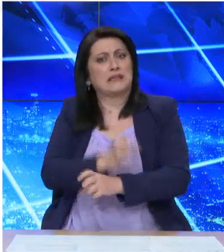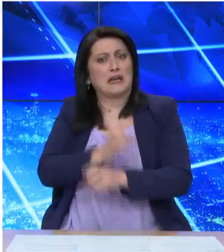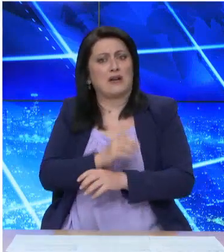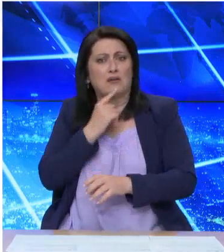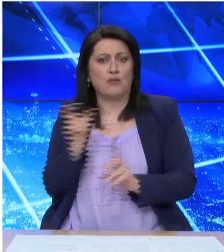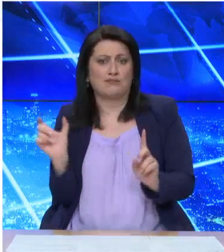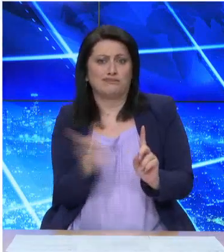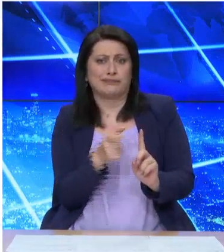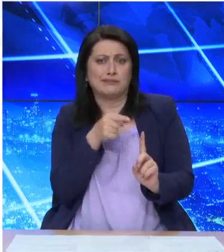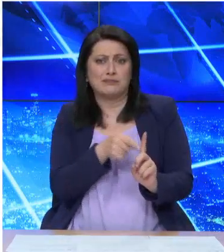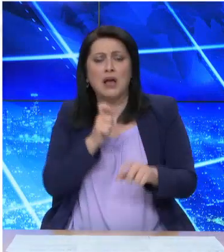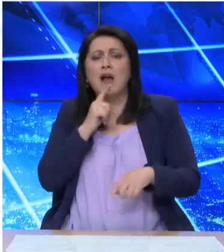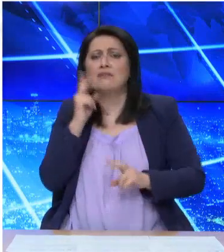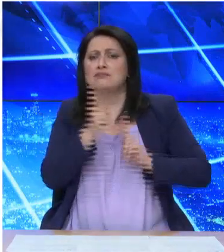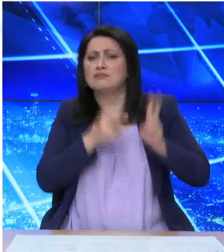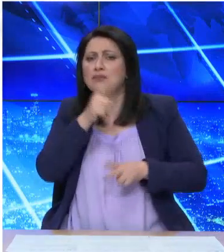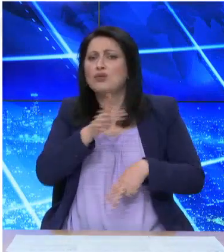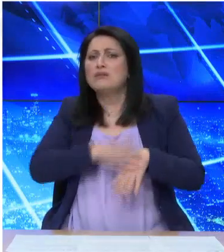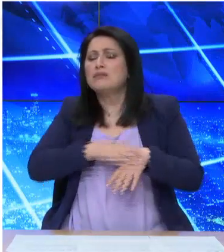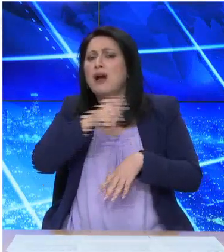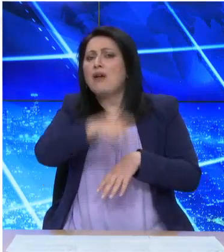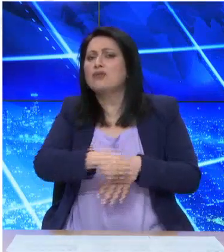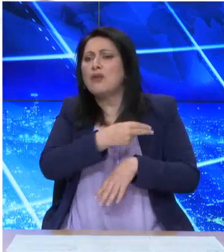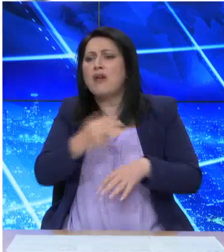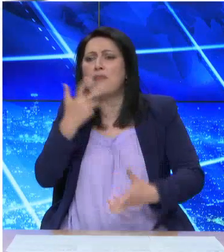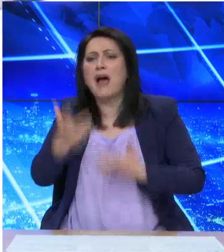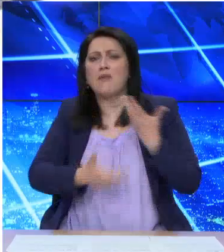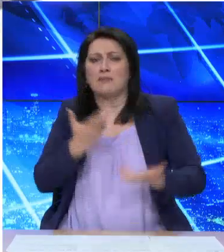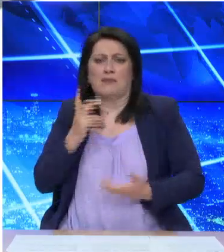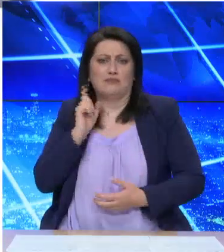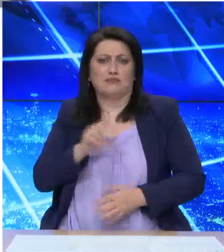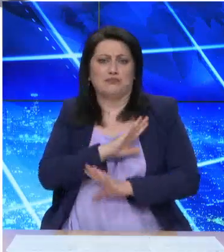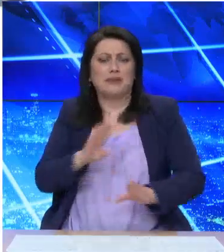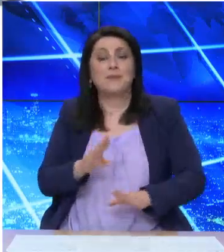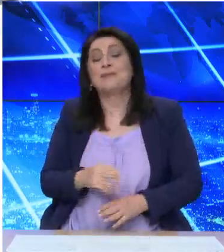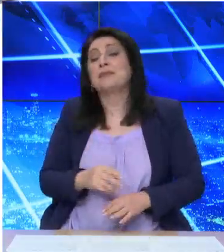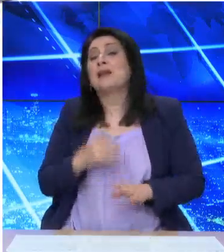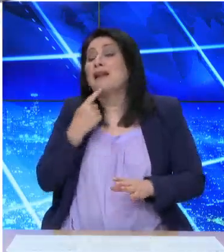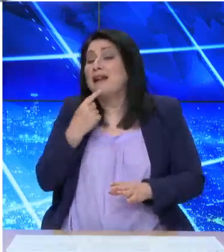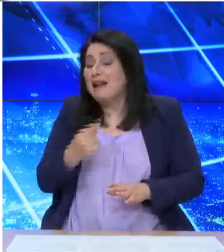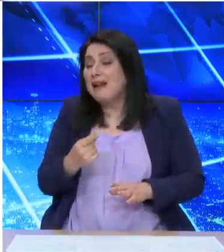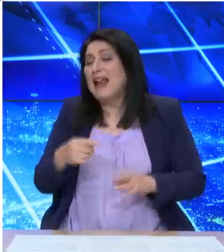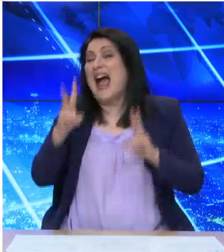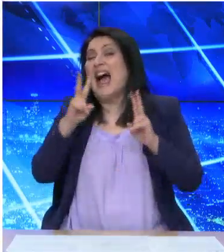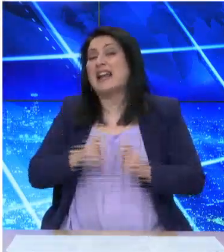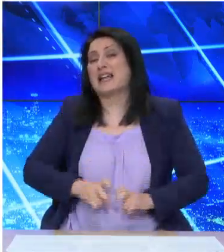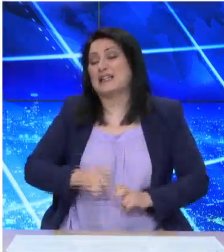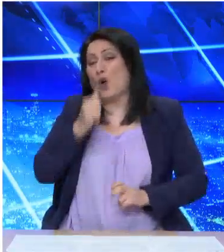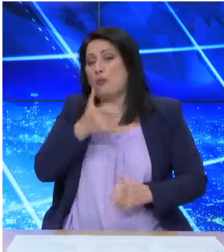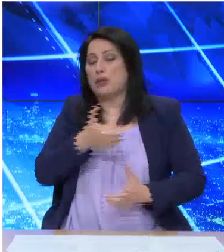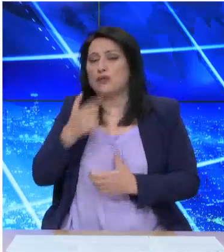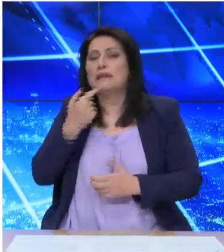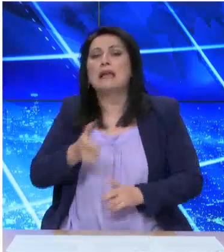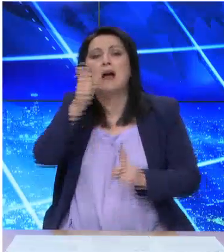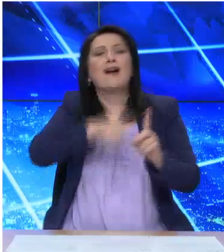συνελήφθη κατηγορούμενος για την πρόκληση από αμέλεια της μεγάλης πυρκαγιά στα στήρα. Σύμφωνα με το ανακριτικό της πυροσβεστικής, ο